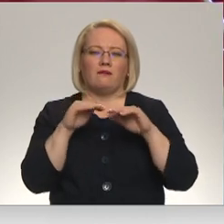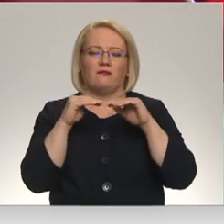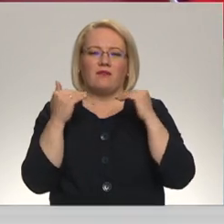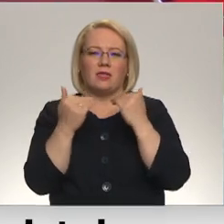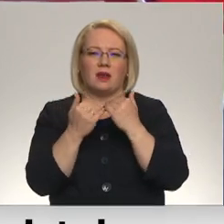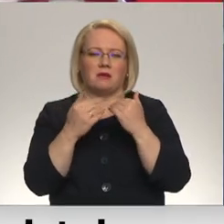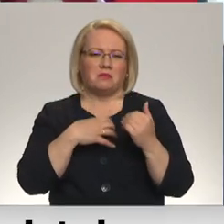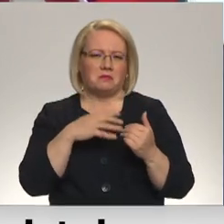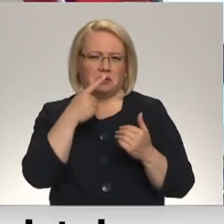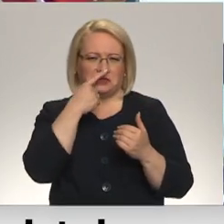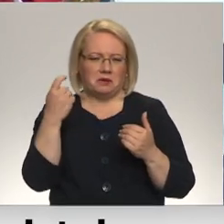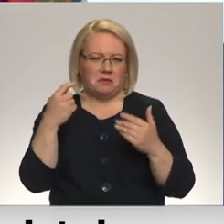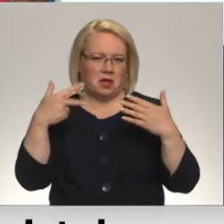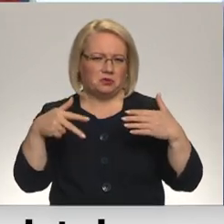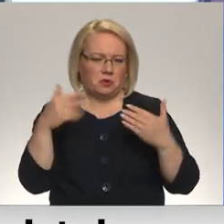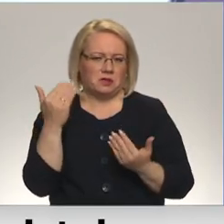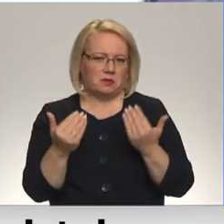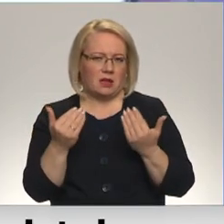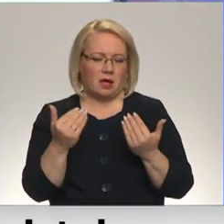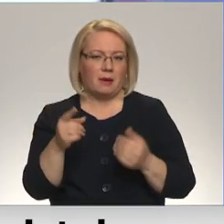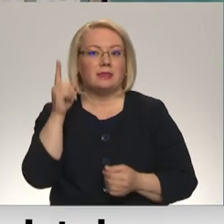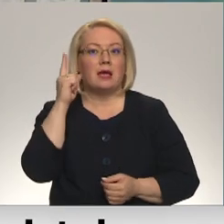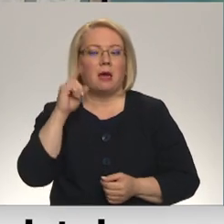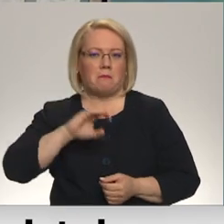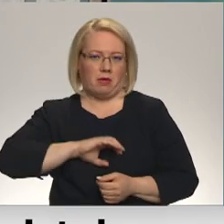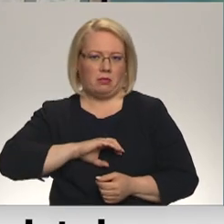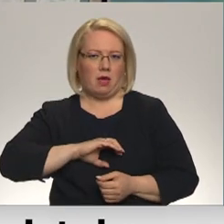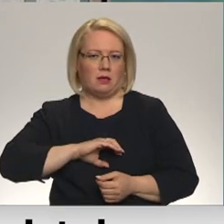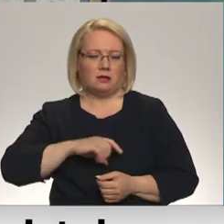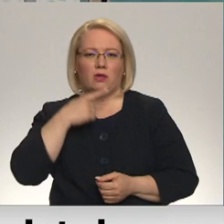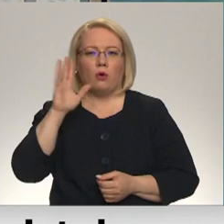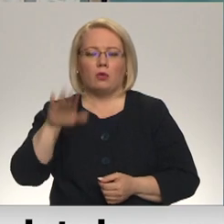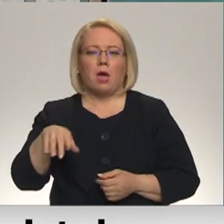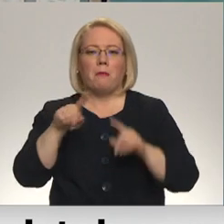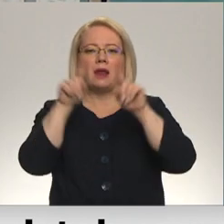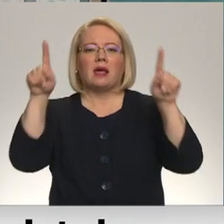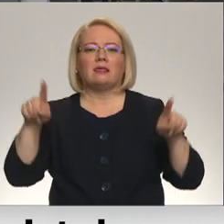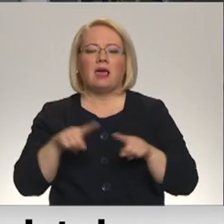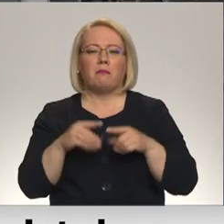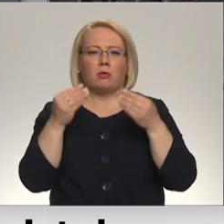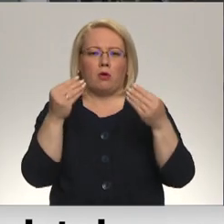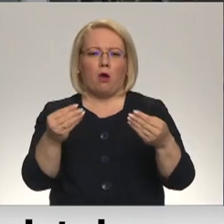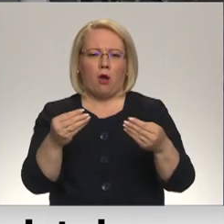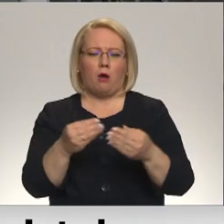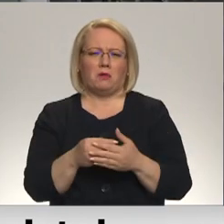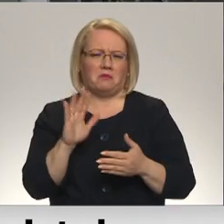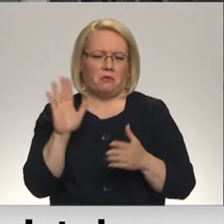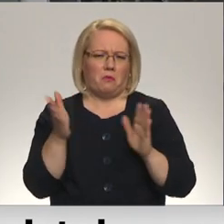Alkur ap 180 laikam bija. Tikai medaļu. Es jau narunāju par diplomumu. Es ir piesadaļies 800